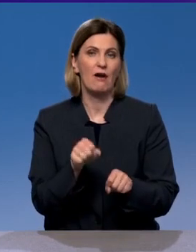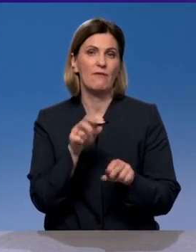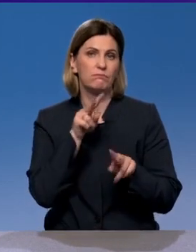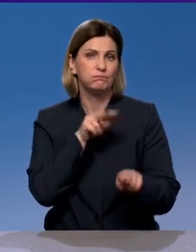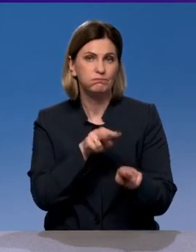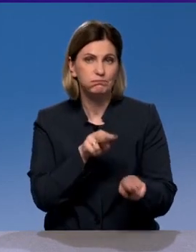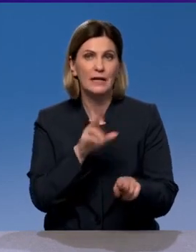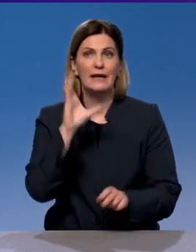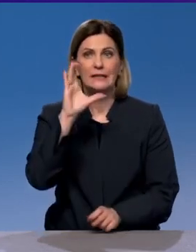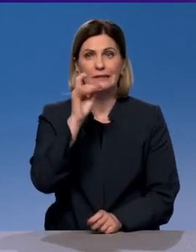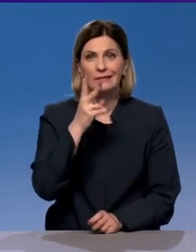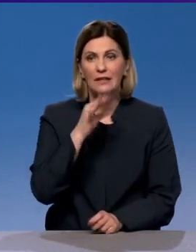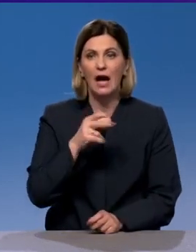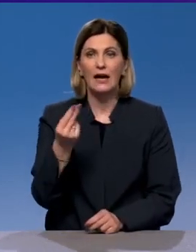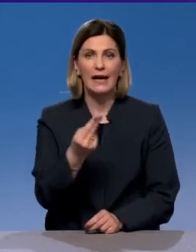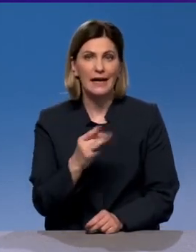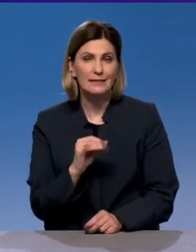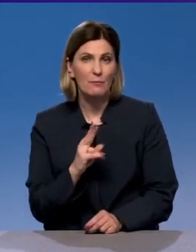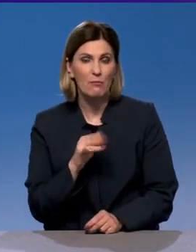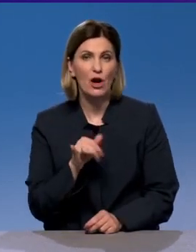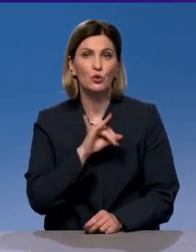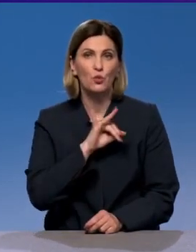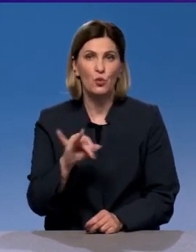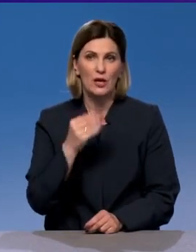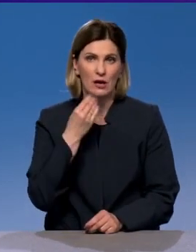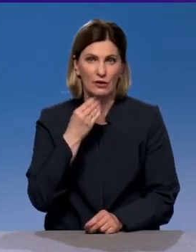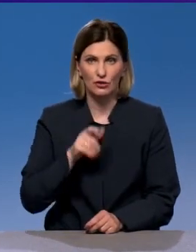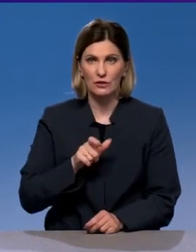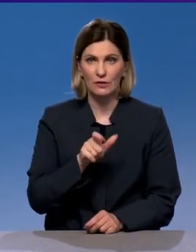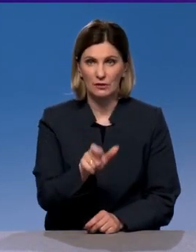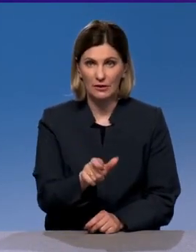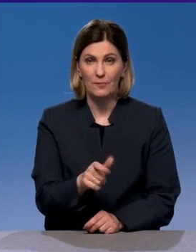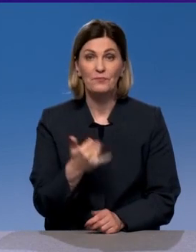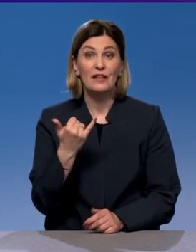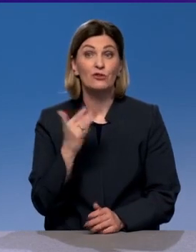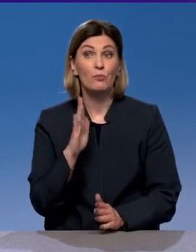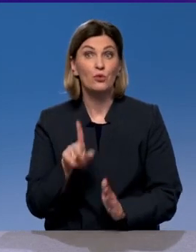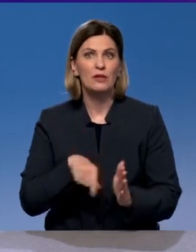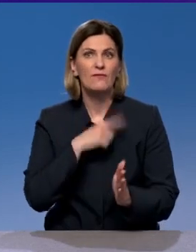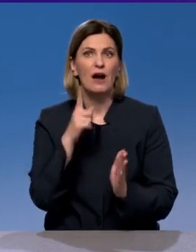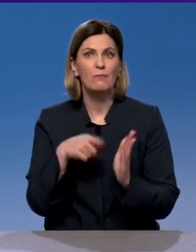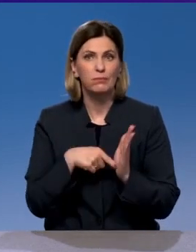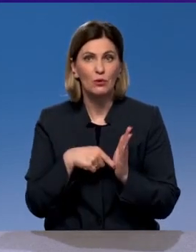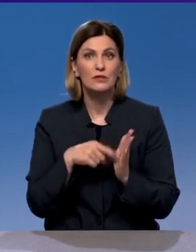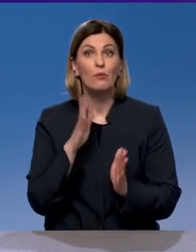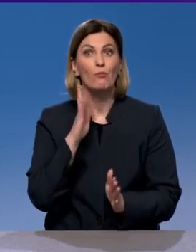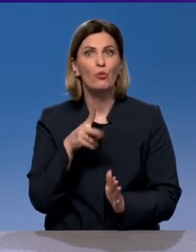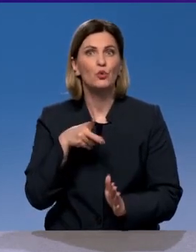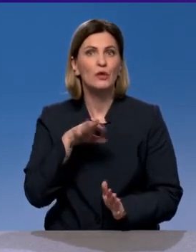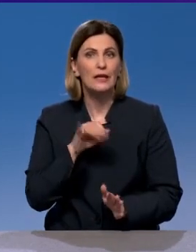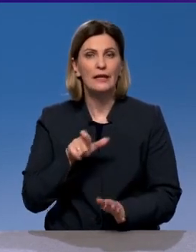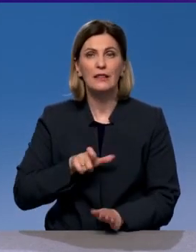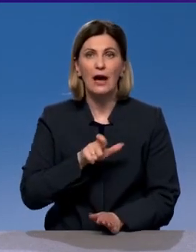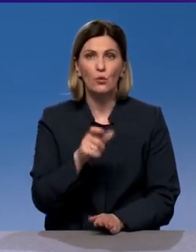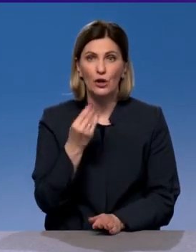и знаков. Главный вопрос, который сегодня мы будем задавать, станут ли дороги лучше. Собственно, это главная цель.